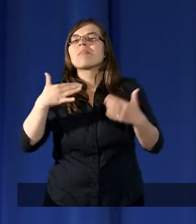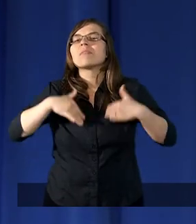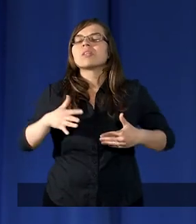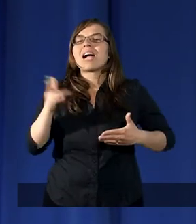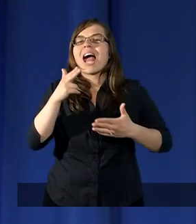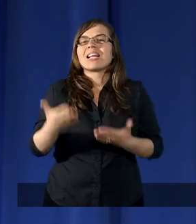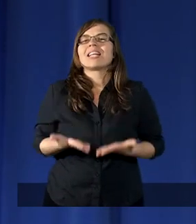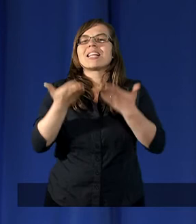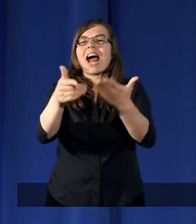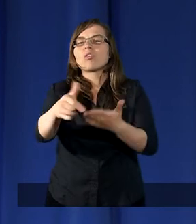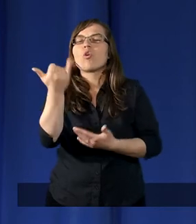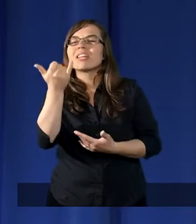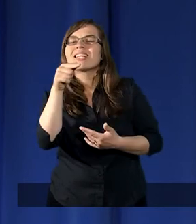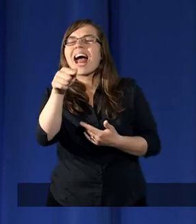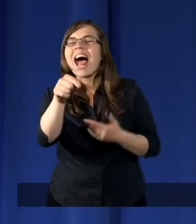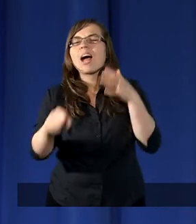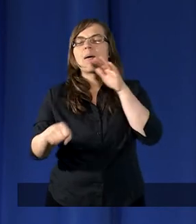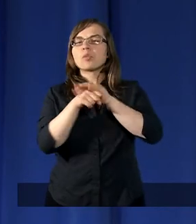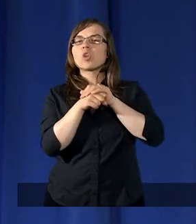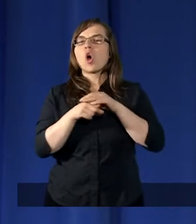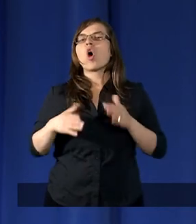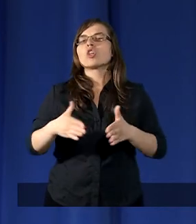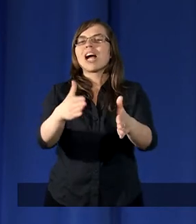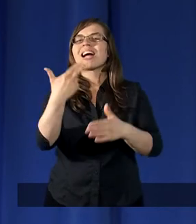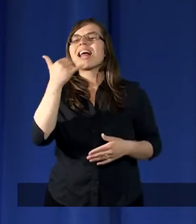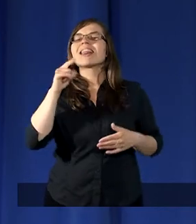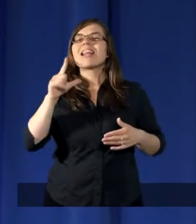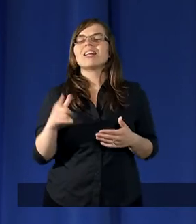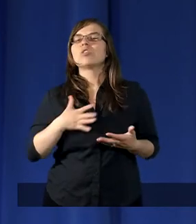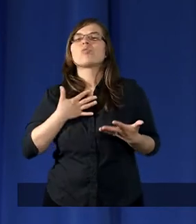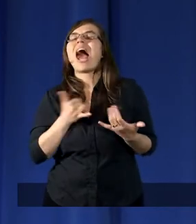zaniosła to dziecię tam do rzeki Nil.